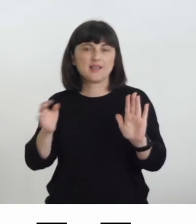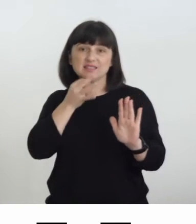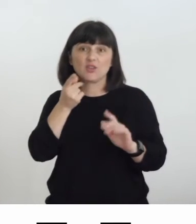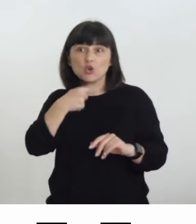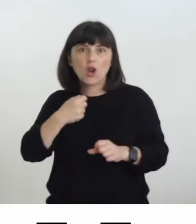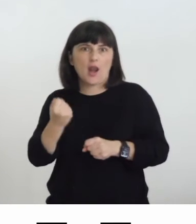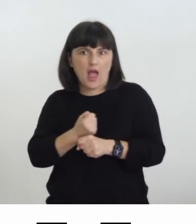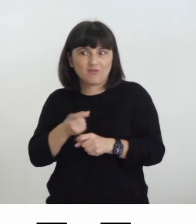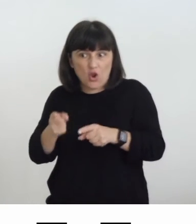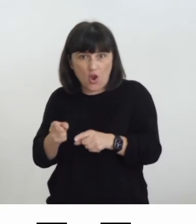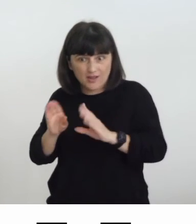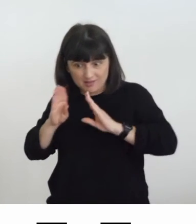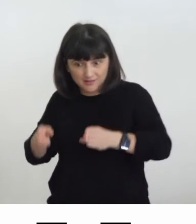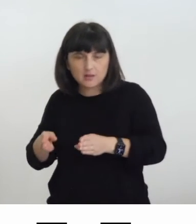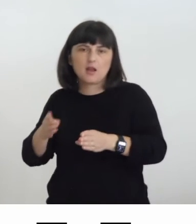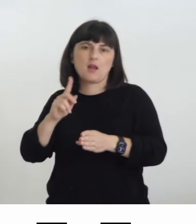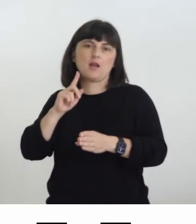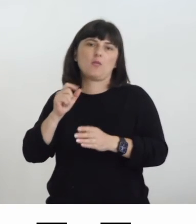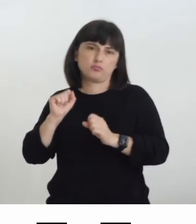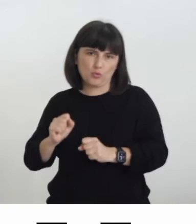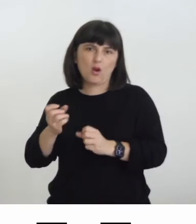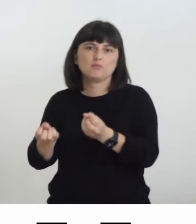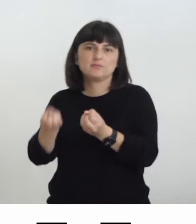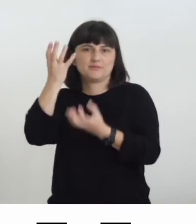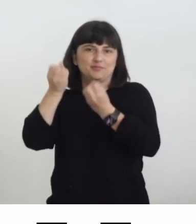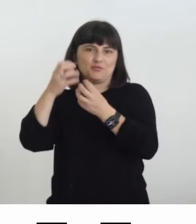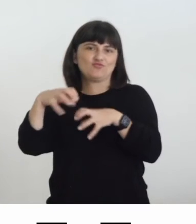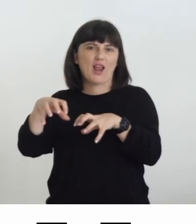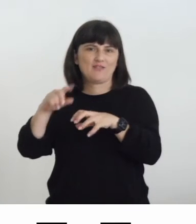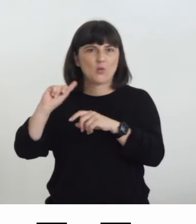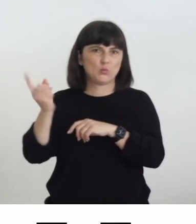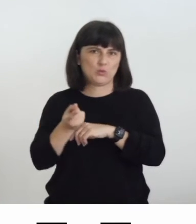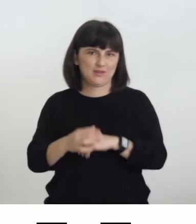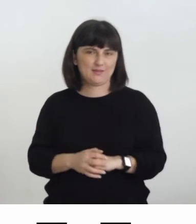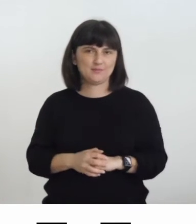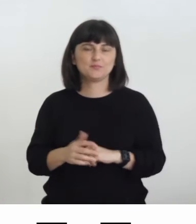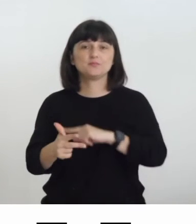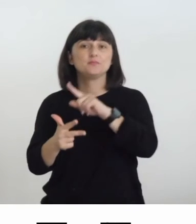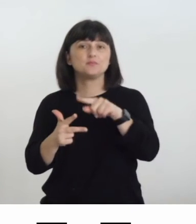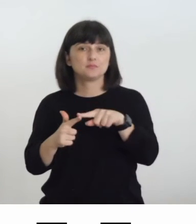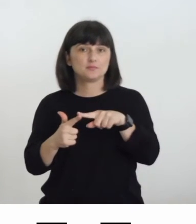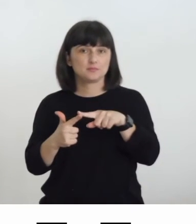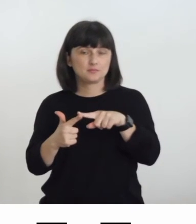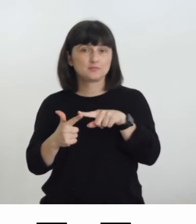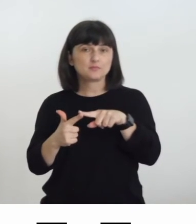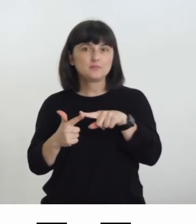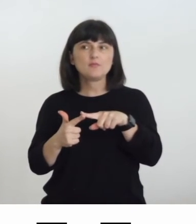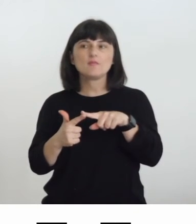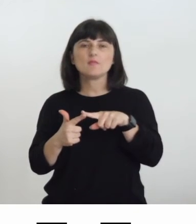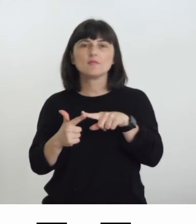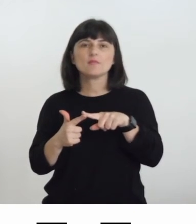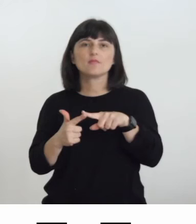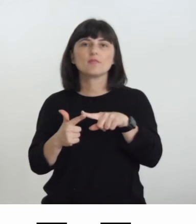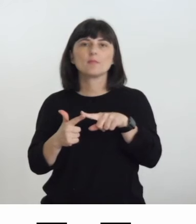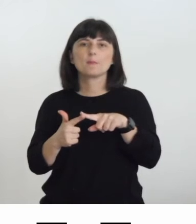bene magari riusciamo anche ad accendere qualche lampadina due in accordo con quanto ci